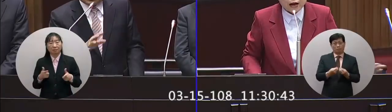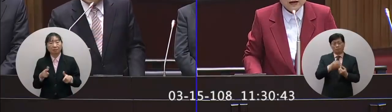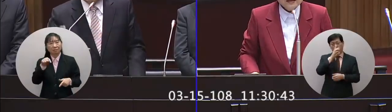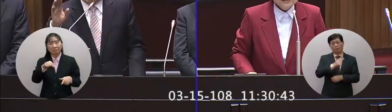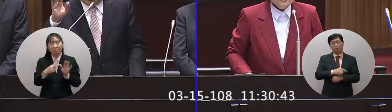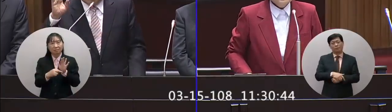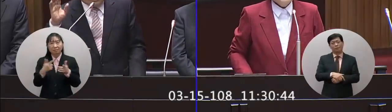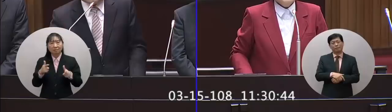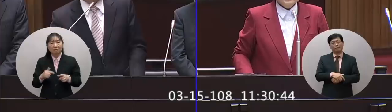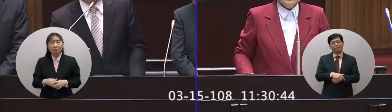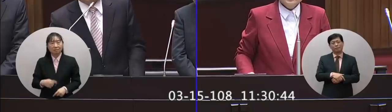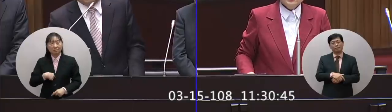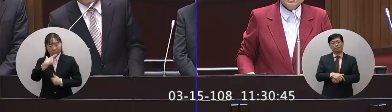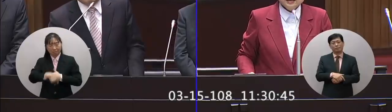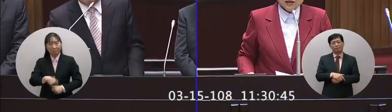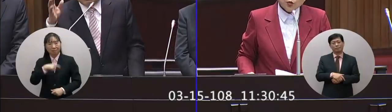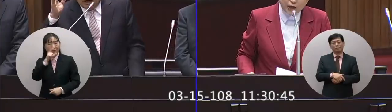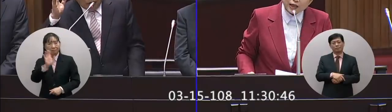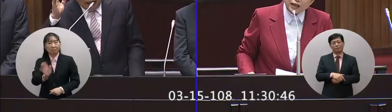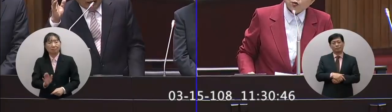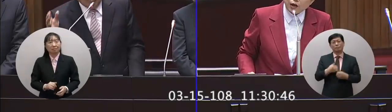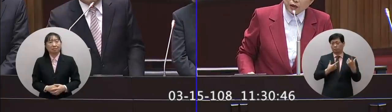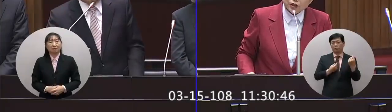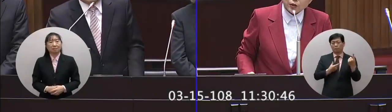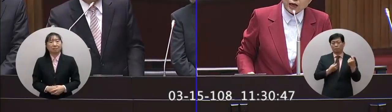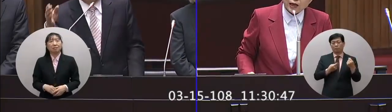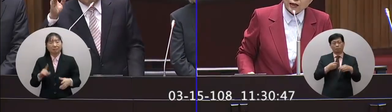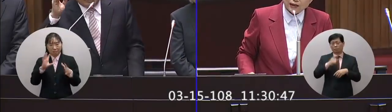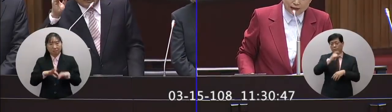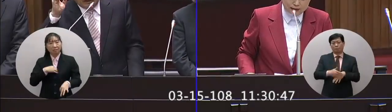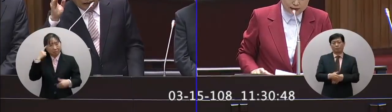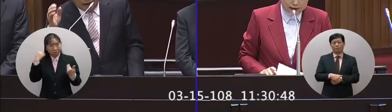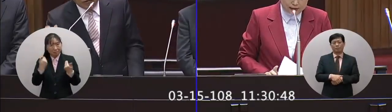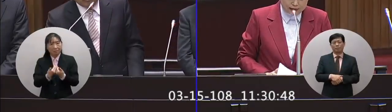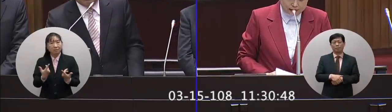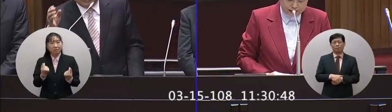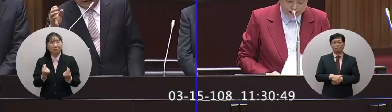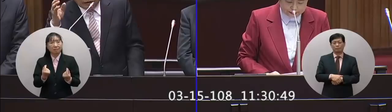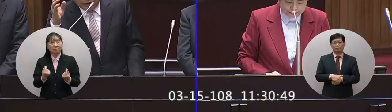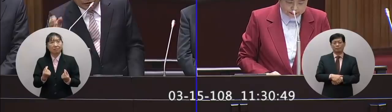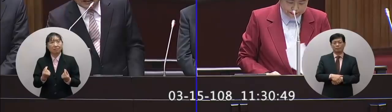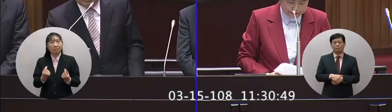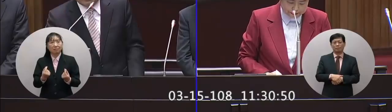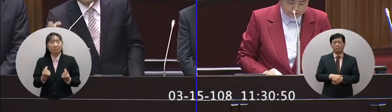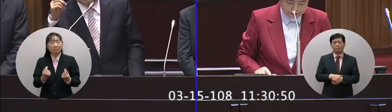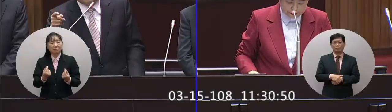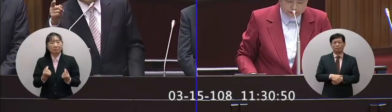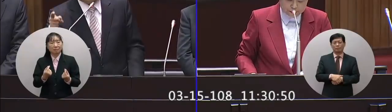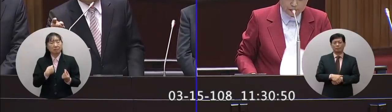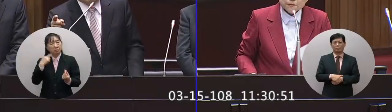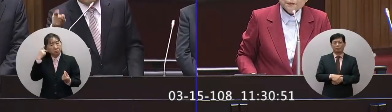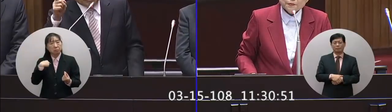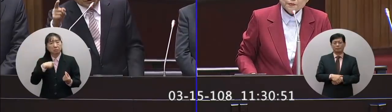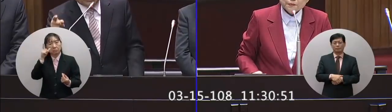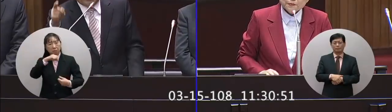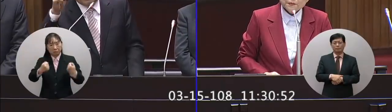這樣子的說我自己不喝酒啦我也很反對我也很很認為酒